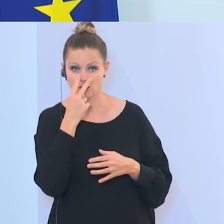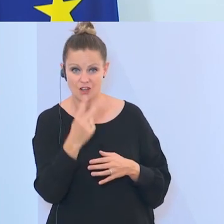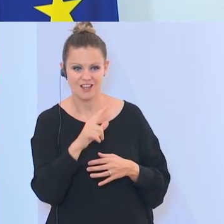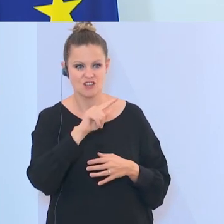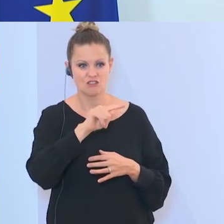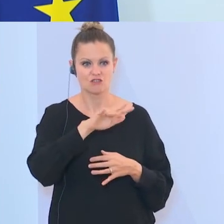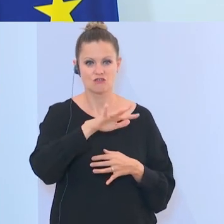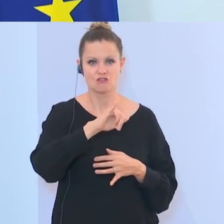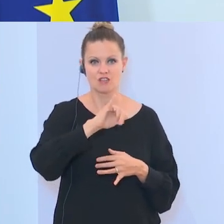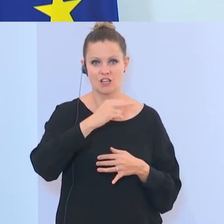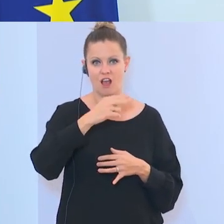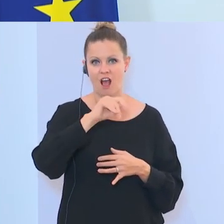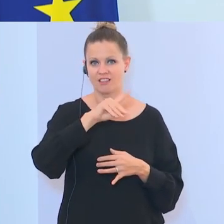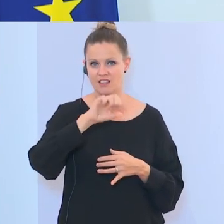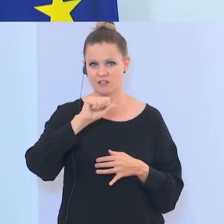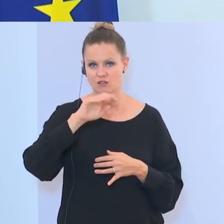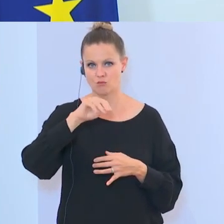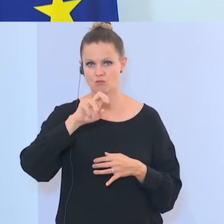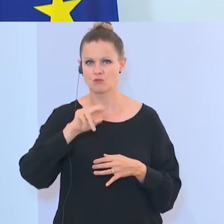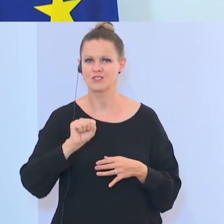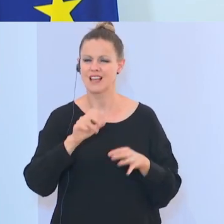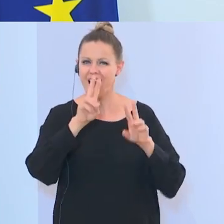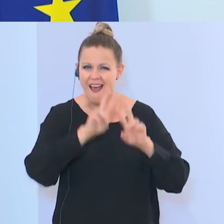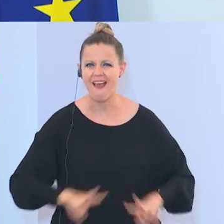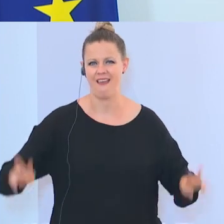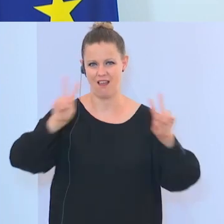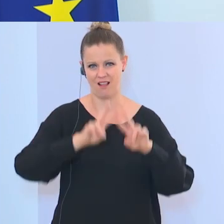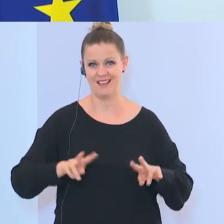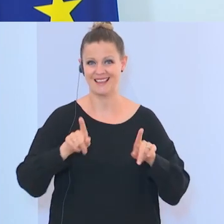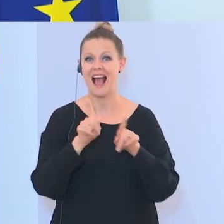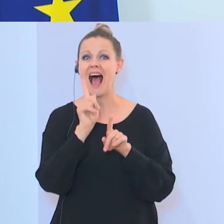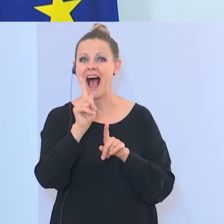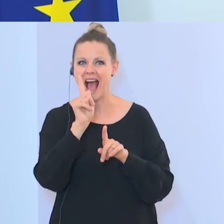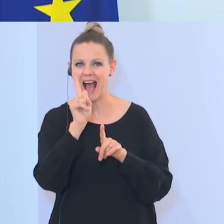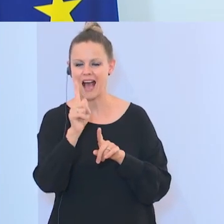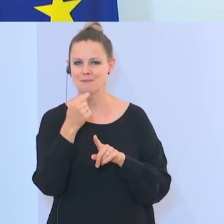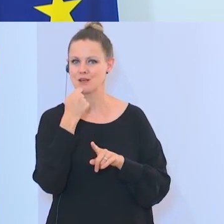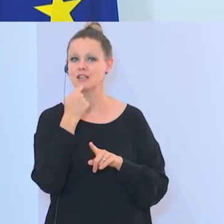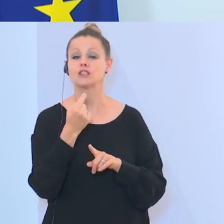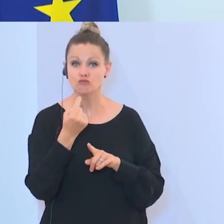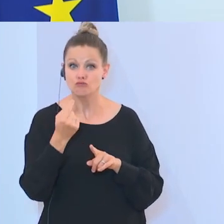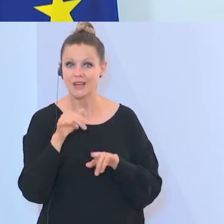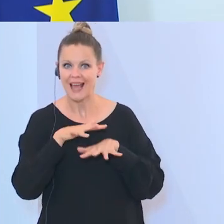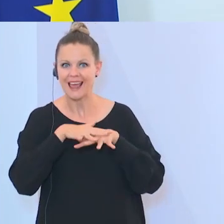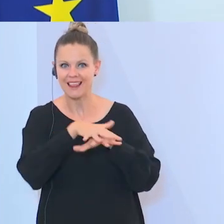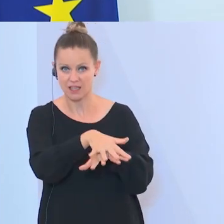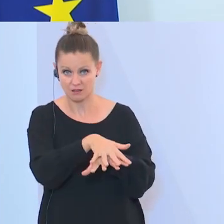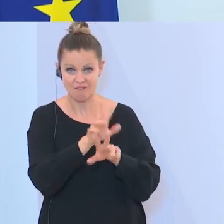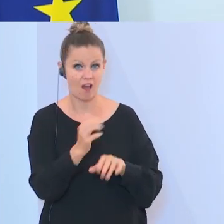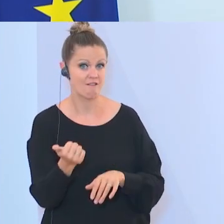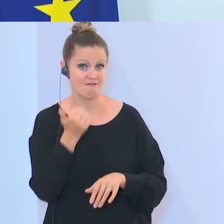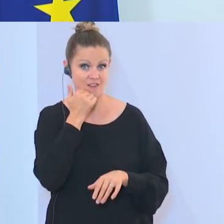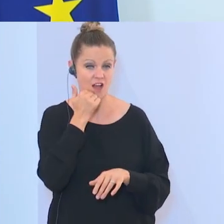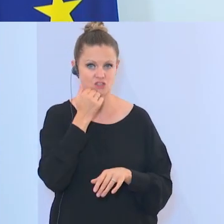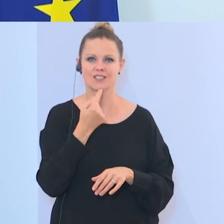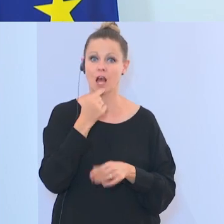jihadistischen Ideologien. Nur sie ist umhüllt mit einem Mantel der Integration, mit einem Mantel der Demokratie,